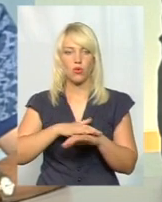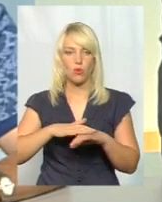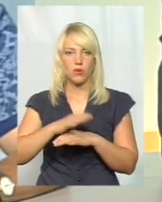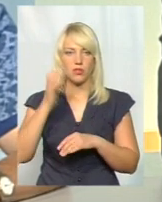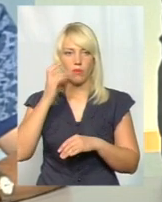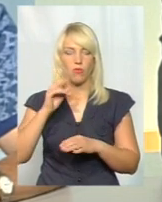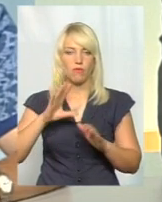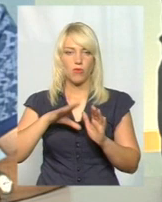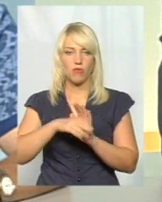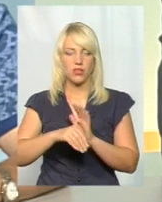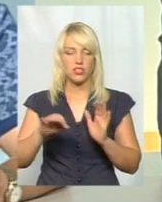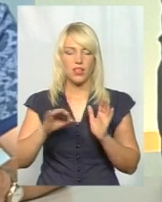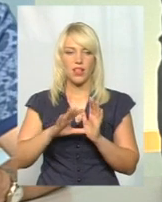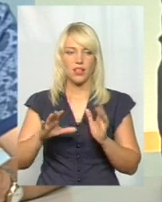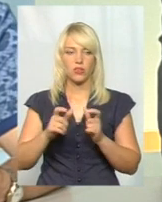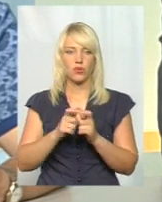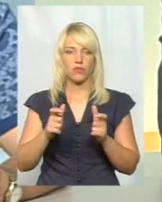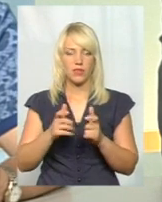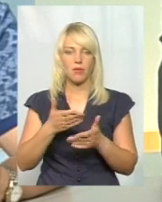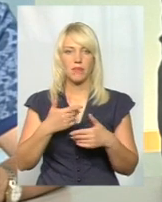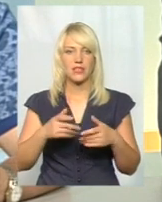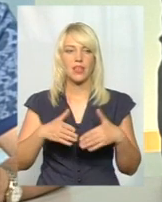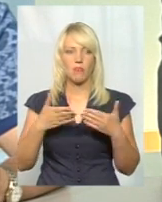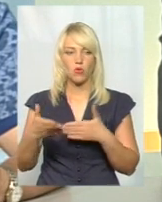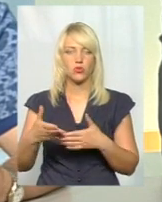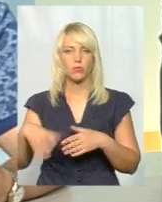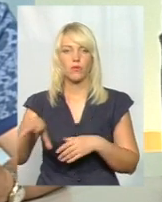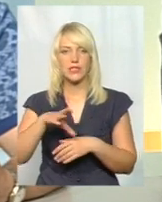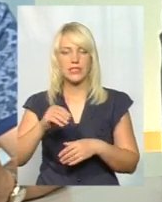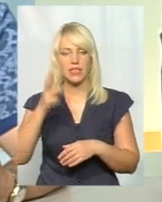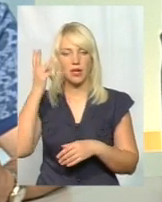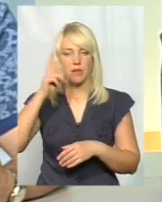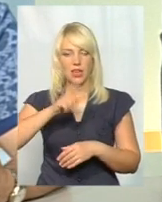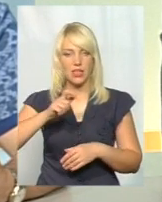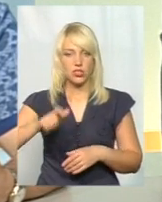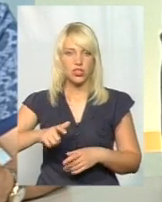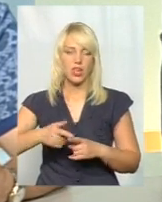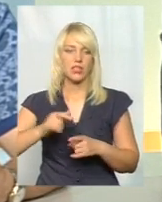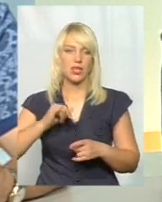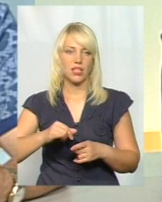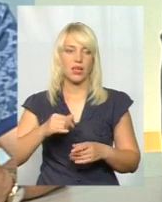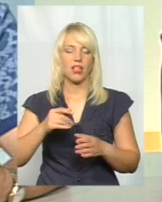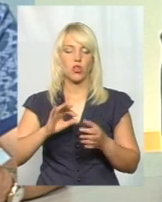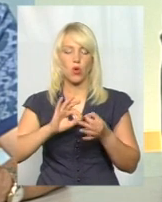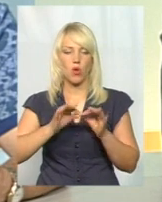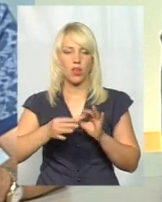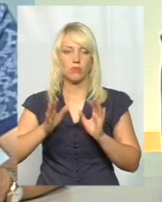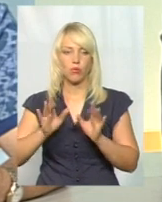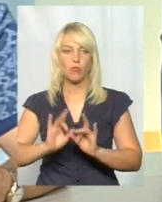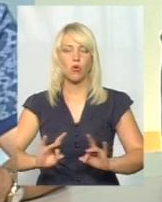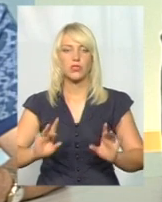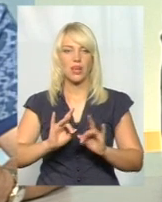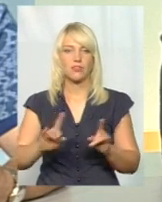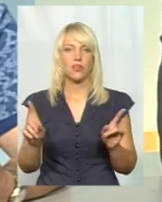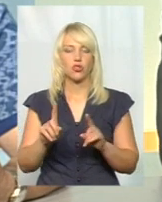якраз по впровадженні електронного квитка. Ми запрошуємо всіх хмельничан, ми докладніше розказуємо, що